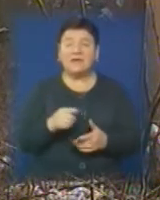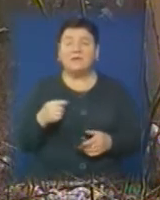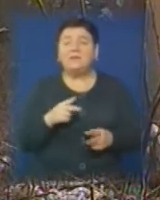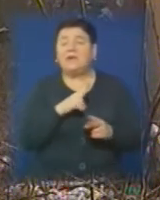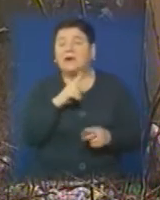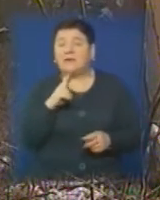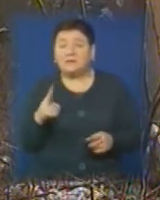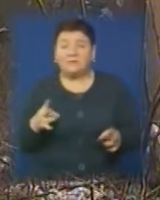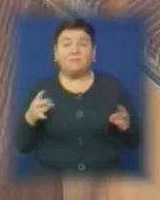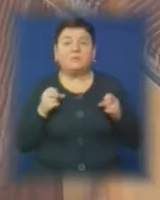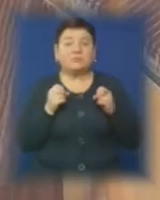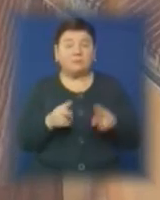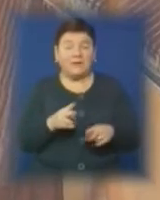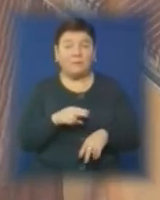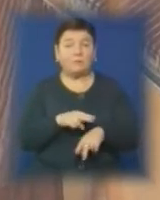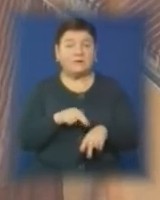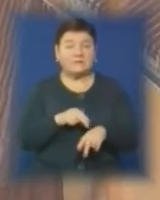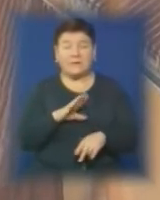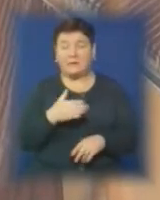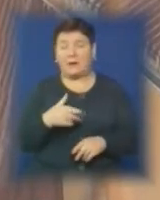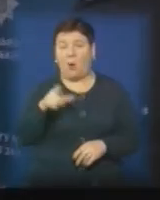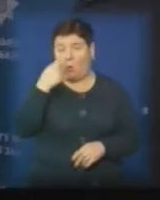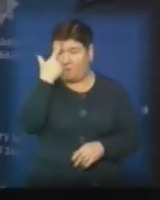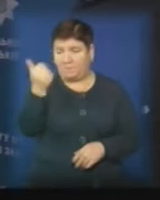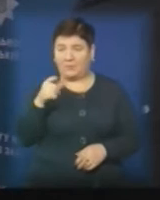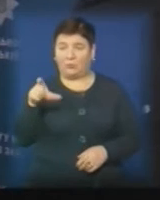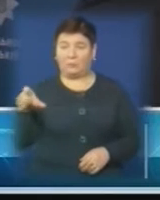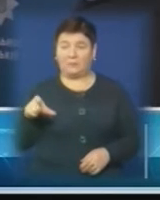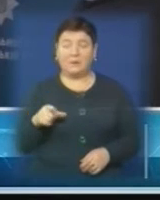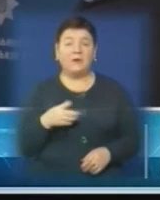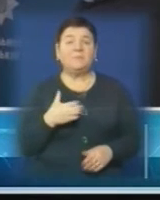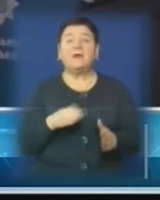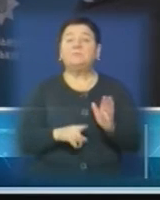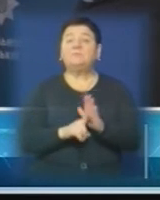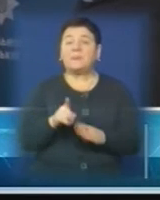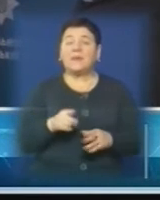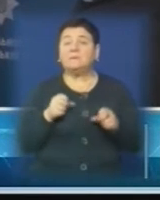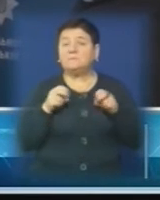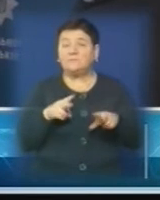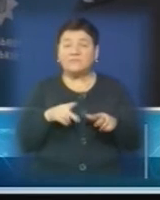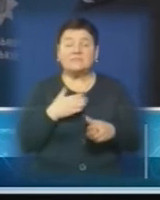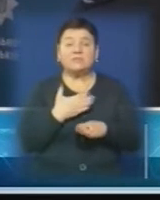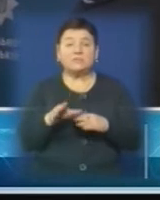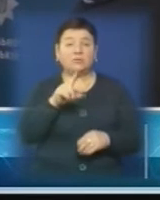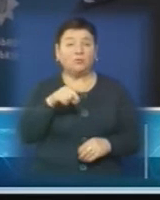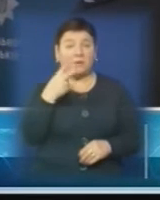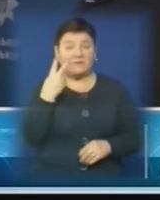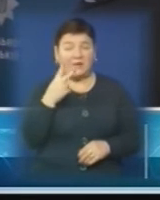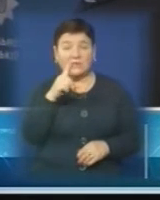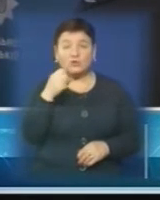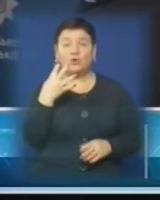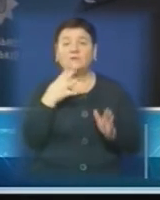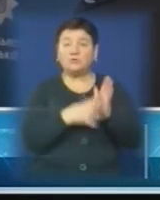версій мотивів скоєного злочину поліція не оприлюднила. За даним фактом розпочати кримінальне провадження за частиною 2 статті